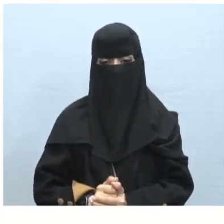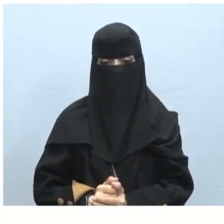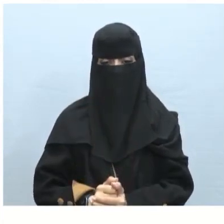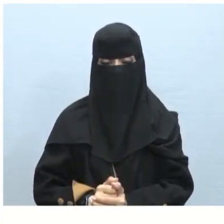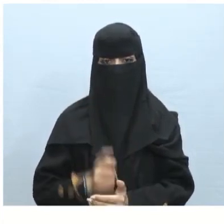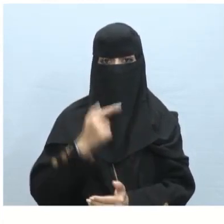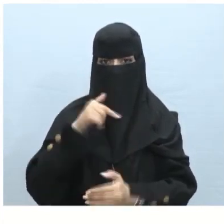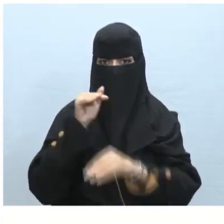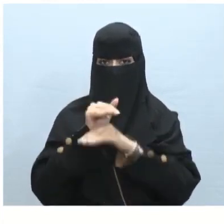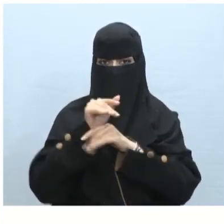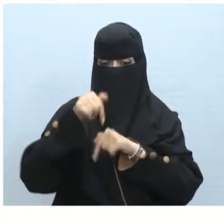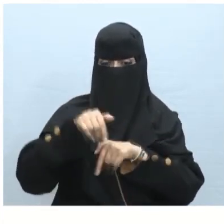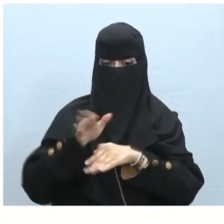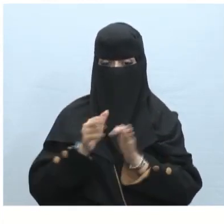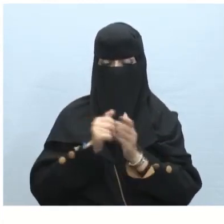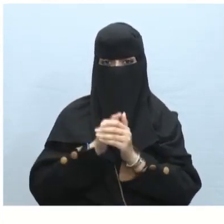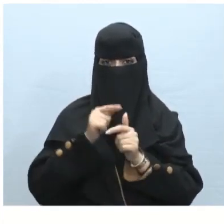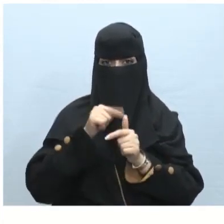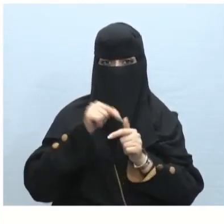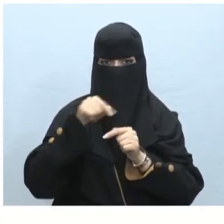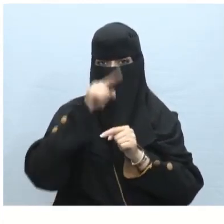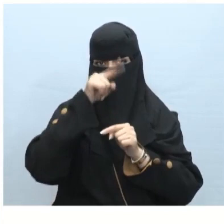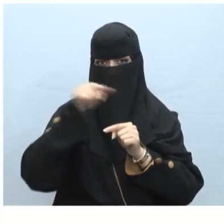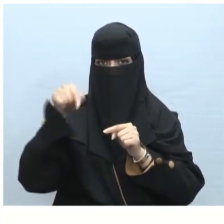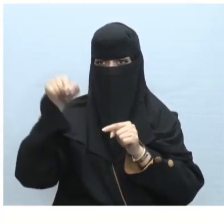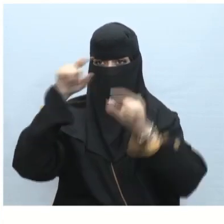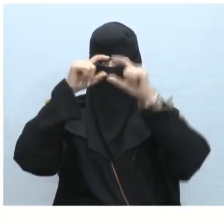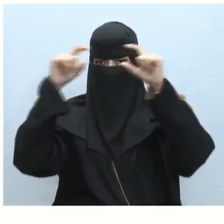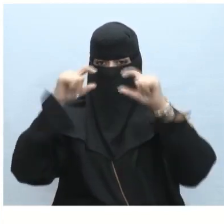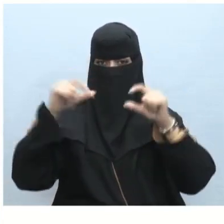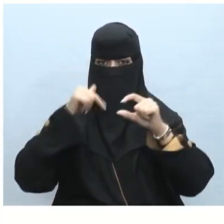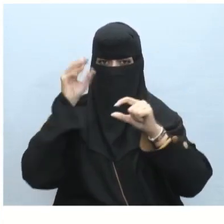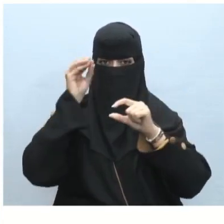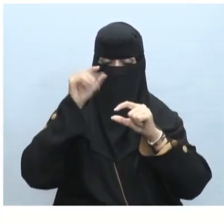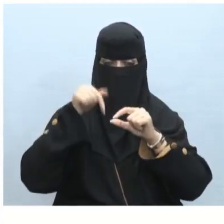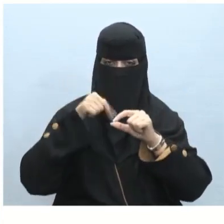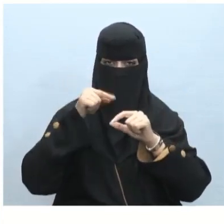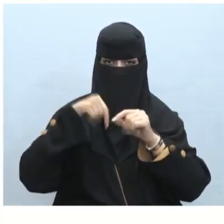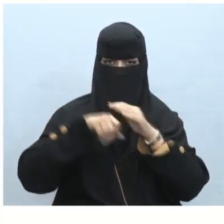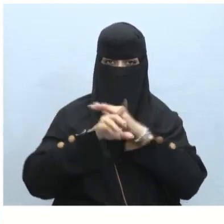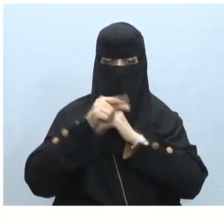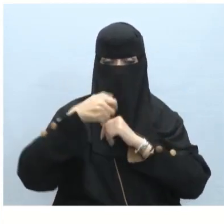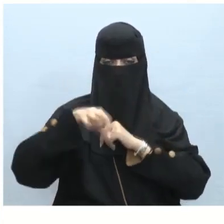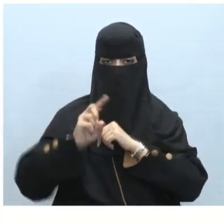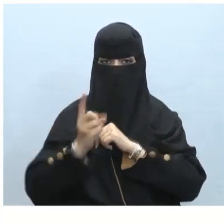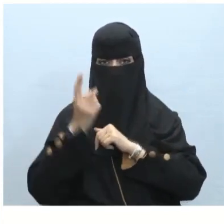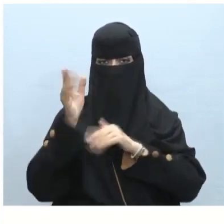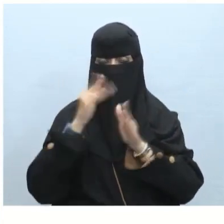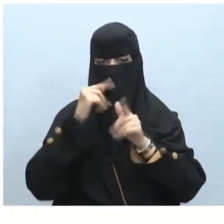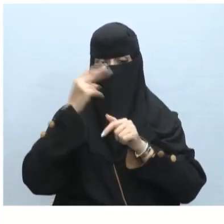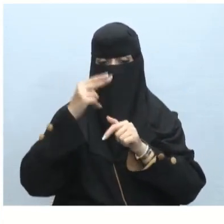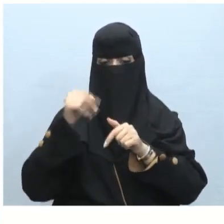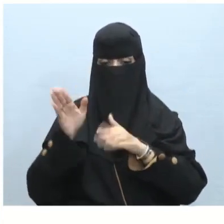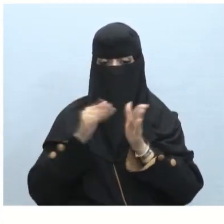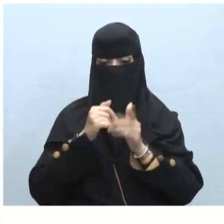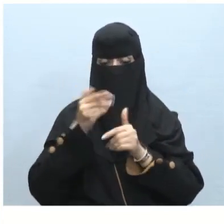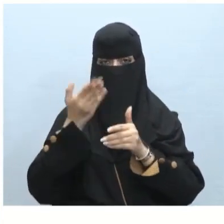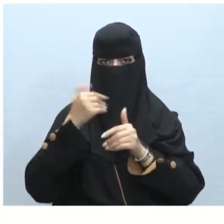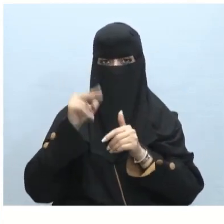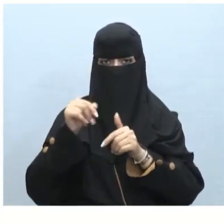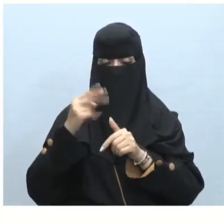تعلمنا في هذا الدرس درس المخططات البيانية ونصائح لعرض مميزة جزء الأول، رسم SmartArt